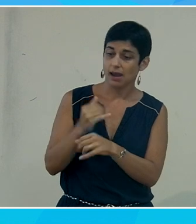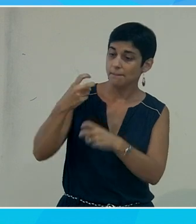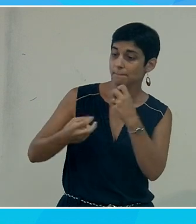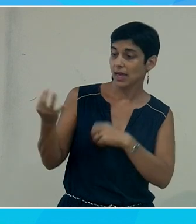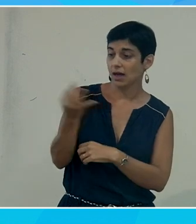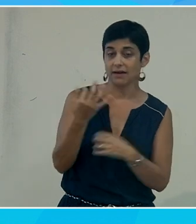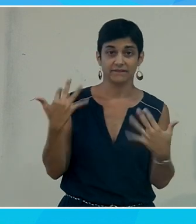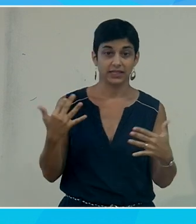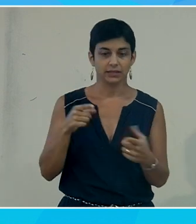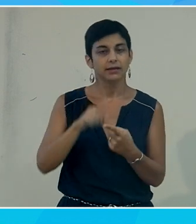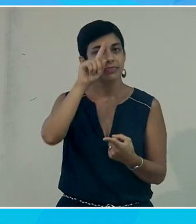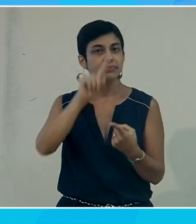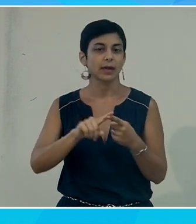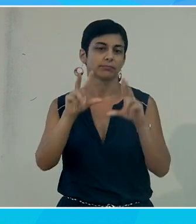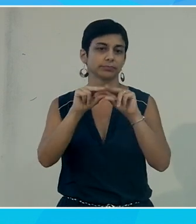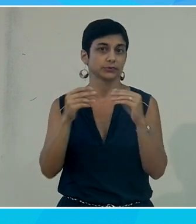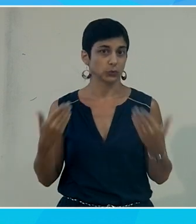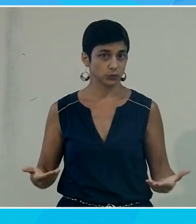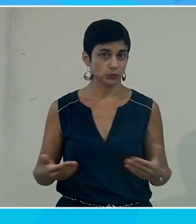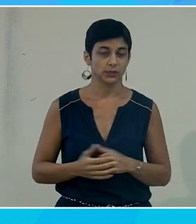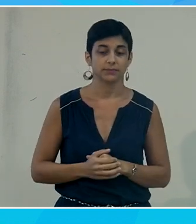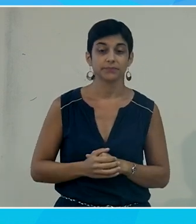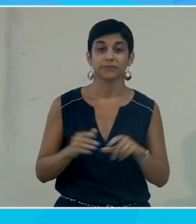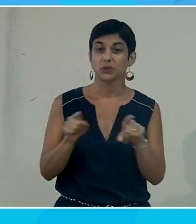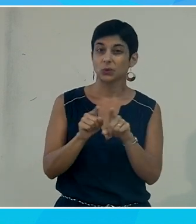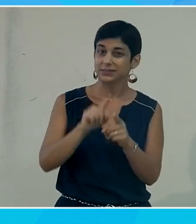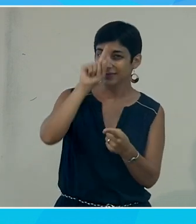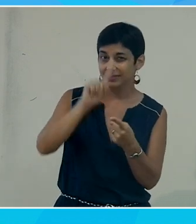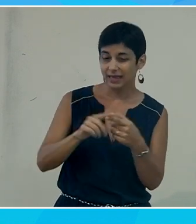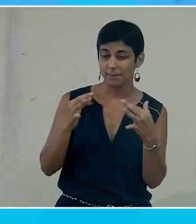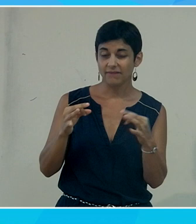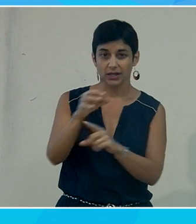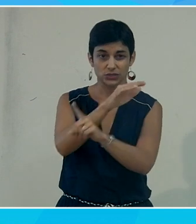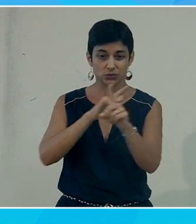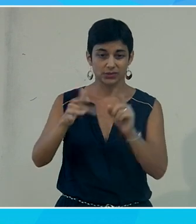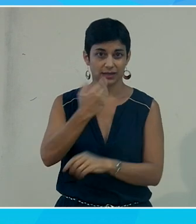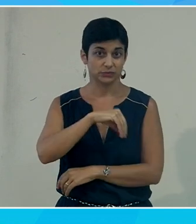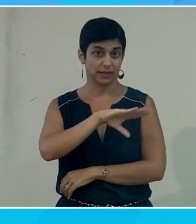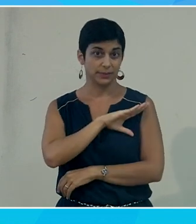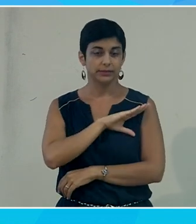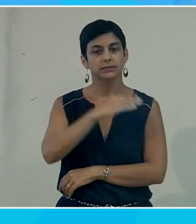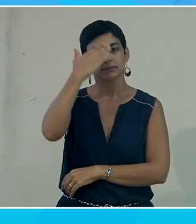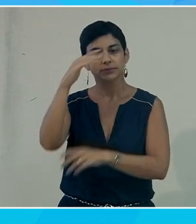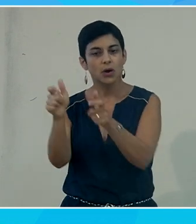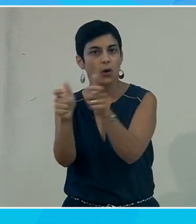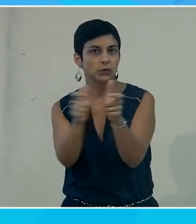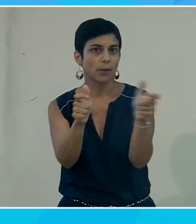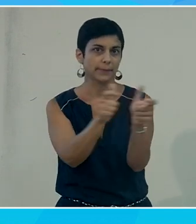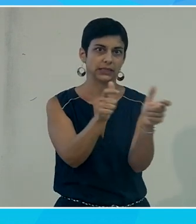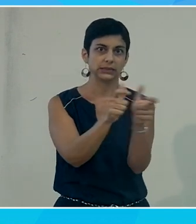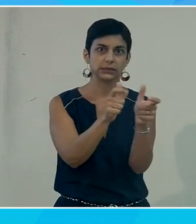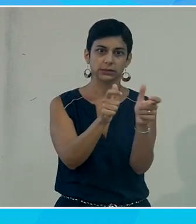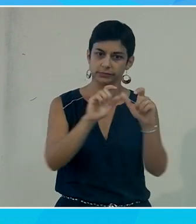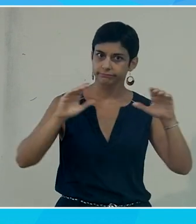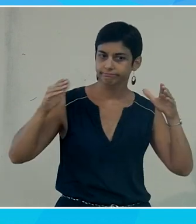un sujet dont on va parler aujourd'hui. Des sujets autour de la responsabilité sociale, puisque les entreprises de plus en plus se tournent aussi